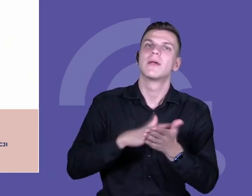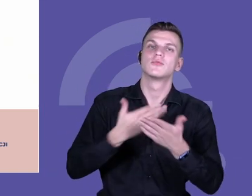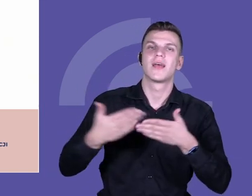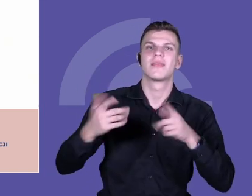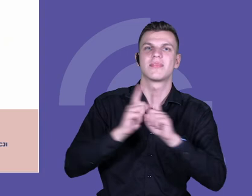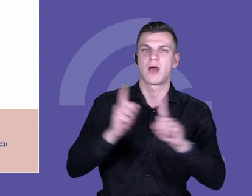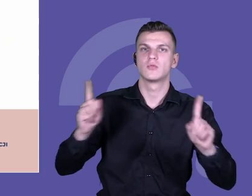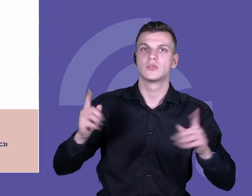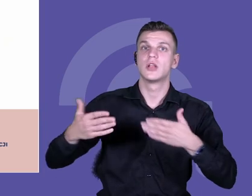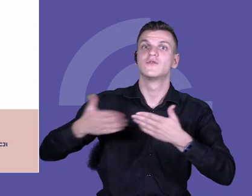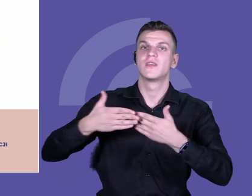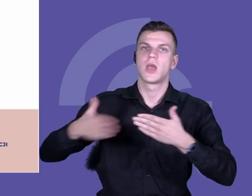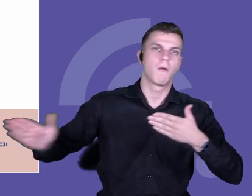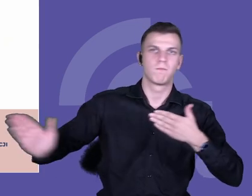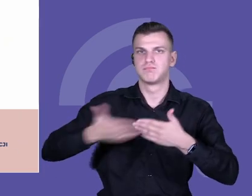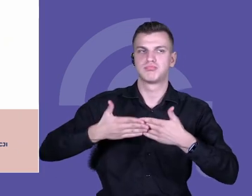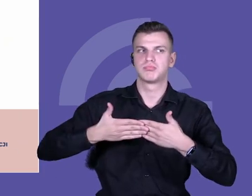niewiadomo,